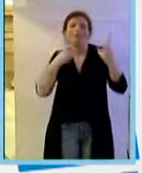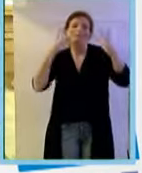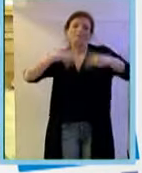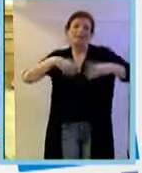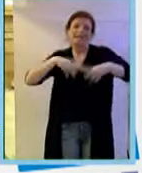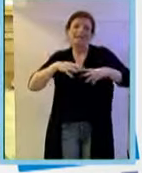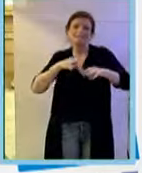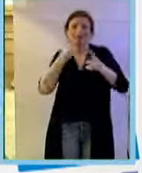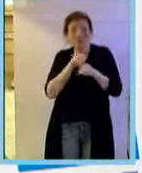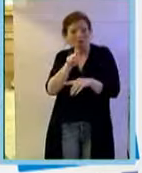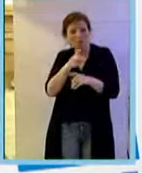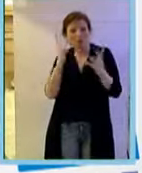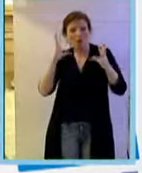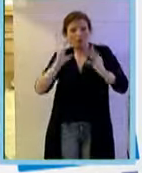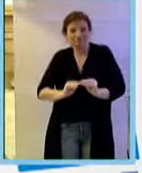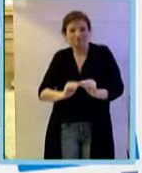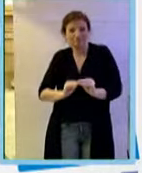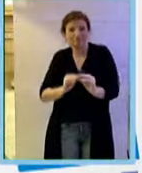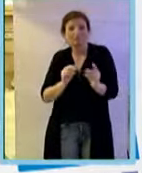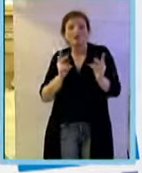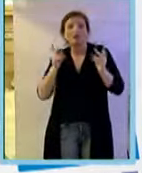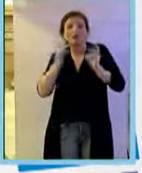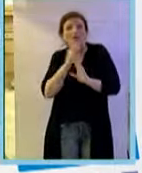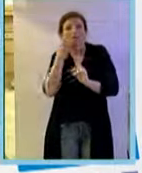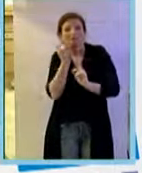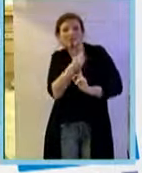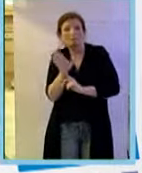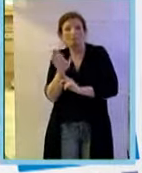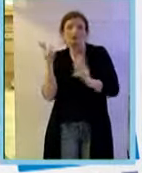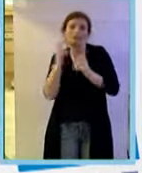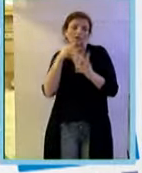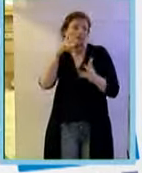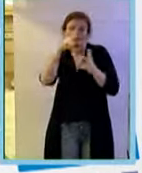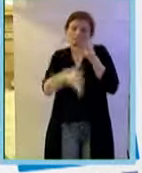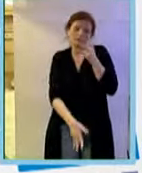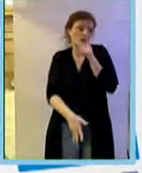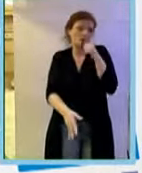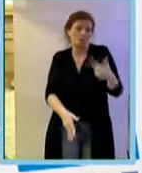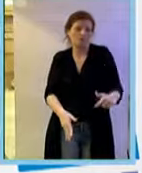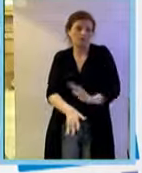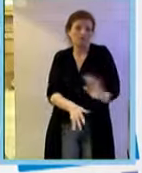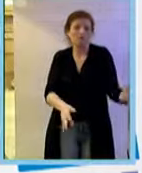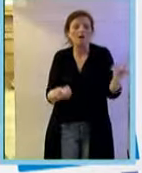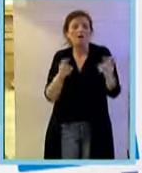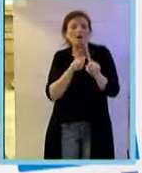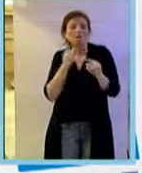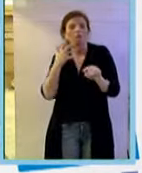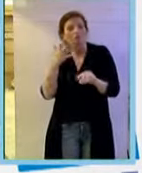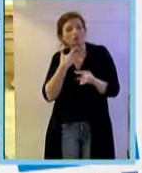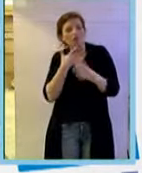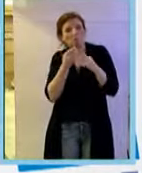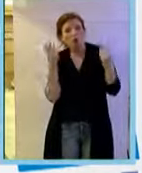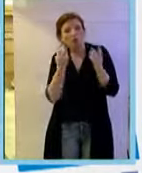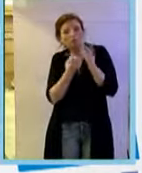soppressione tumorale. E questo illustra, senza scendere in ulteriori dettagli, che esiste. Sistono molti